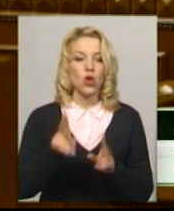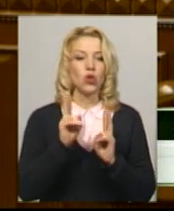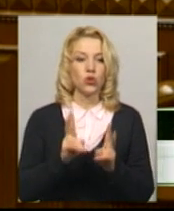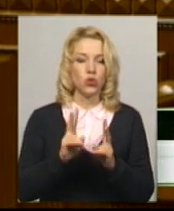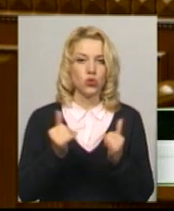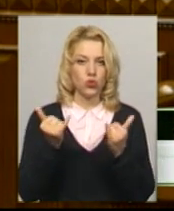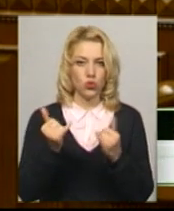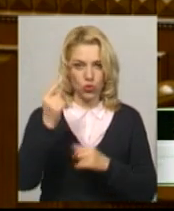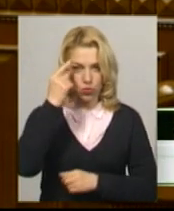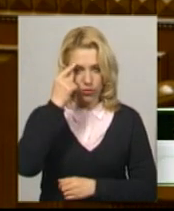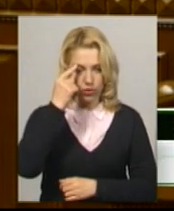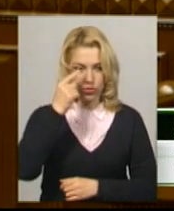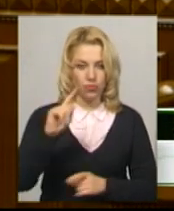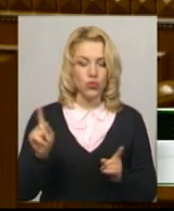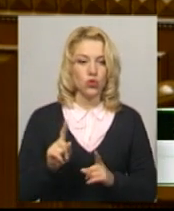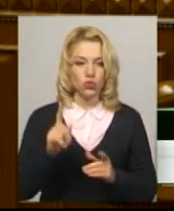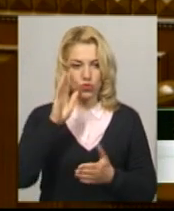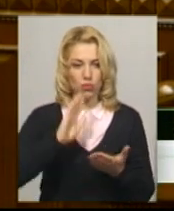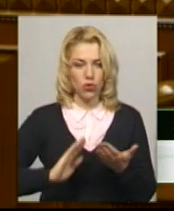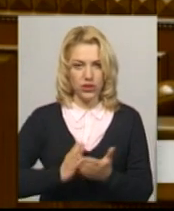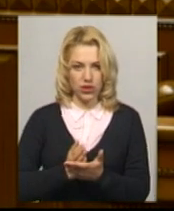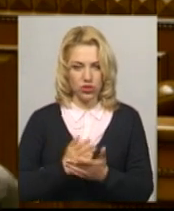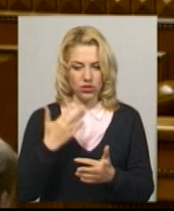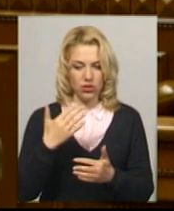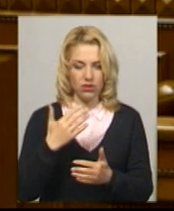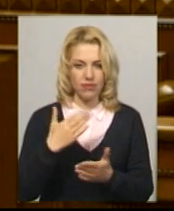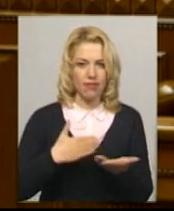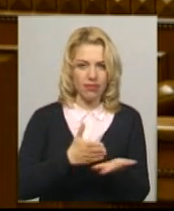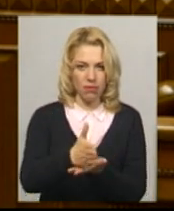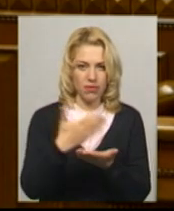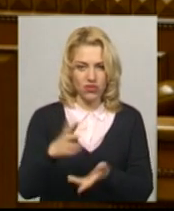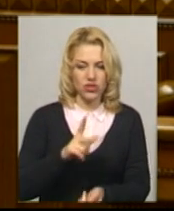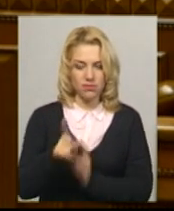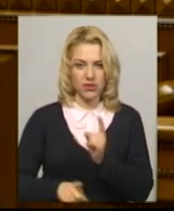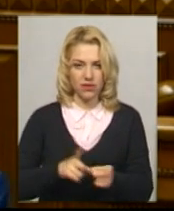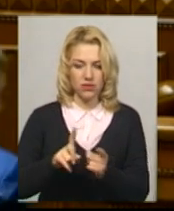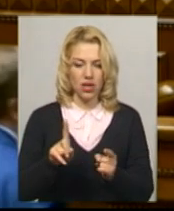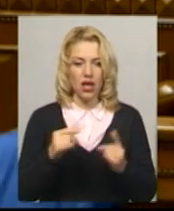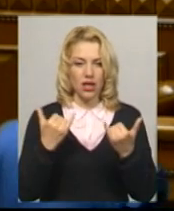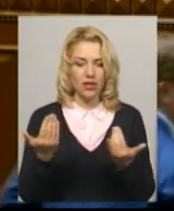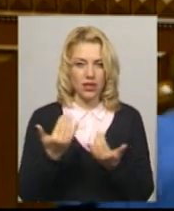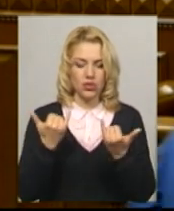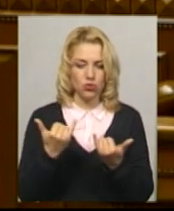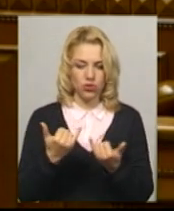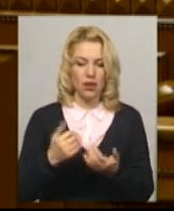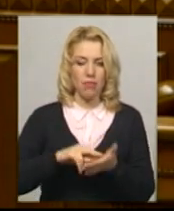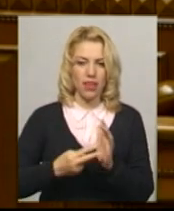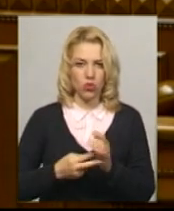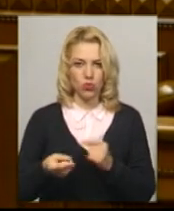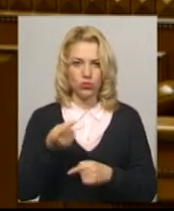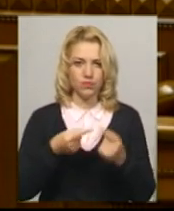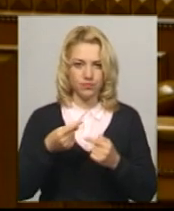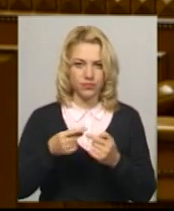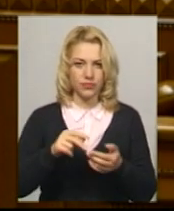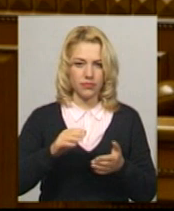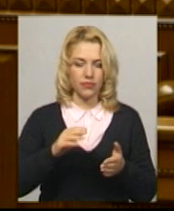сьогодні думають, що політична кон'юнктура змінилася, які вже сьогодні планують реванш, погрожують нам судами,